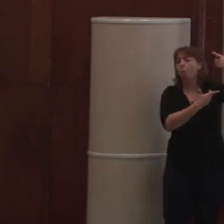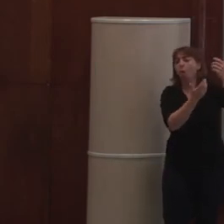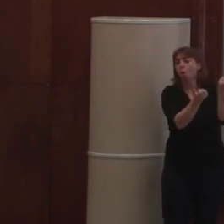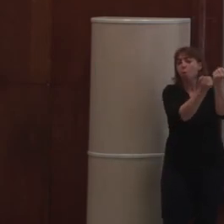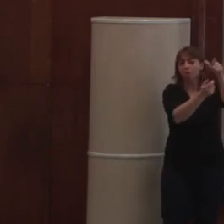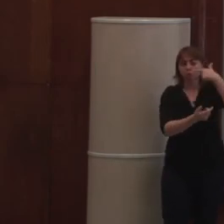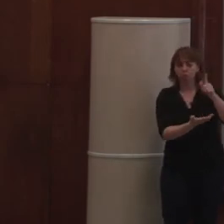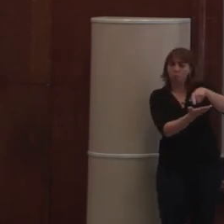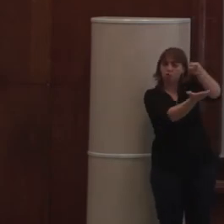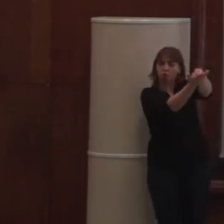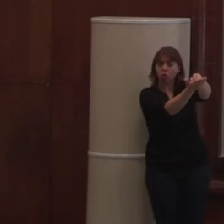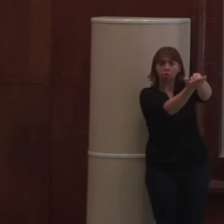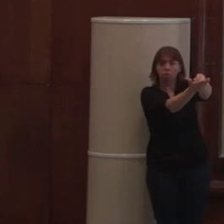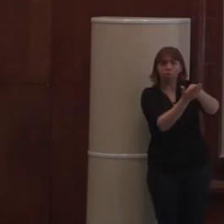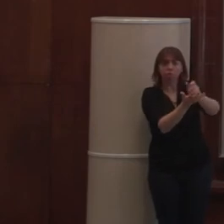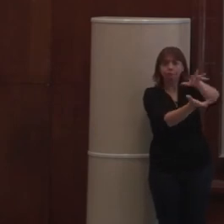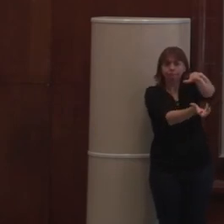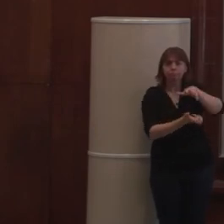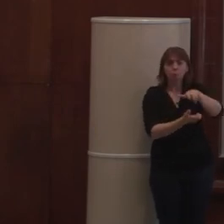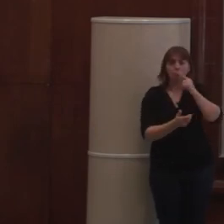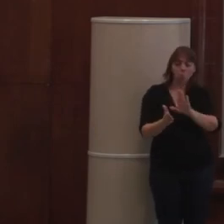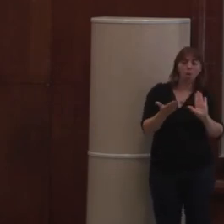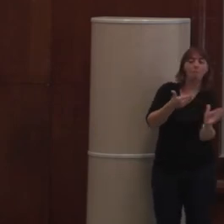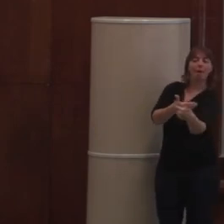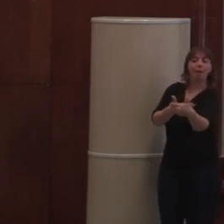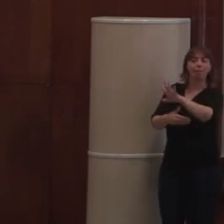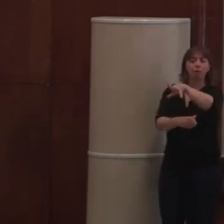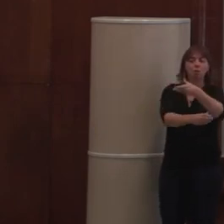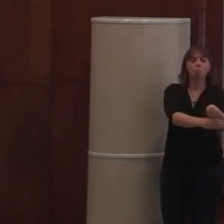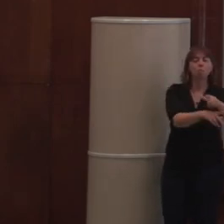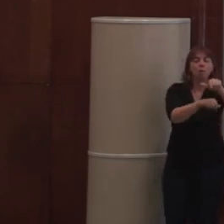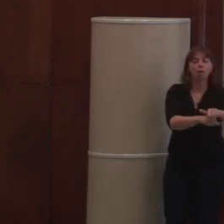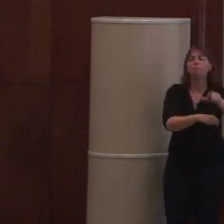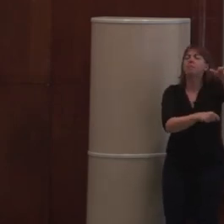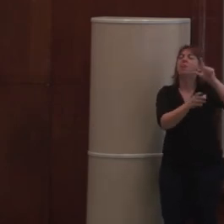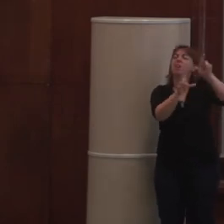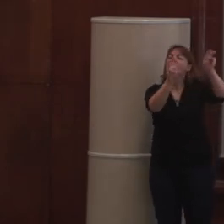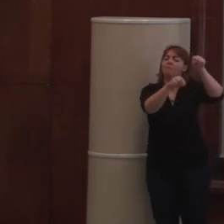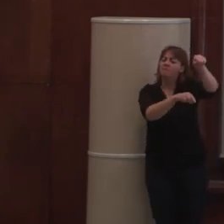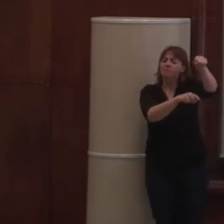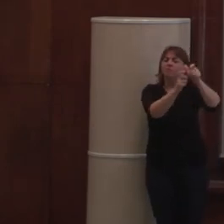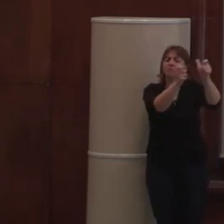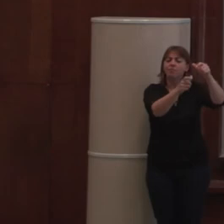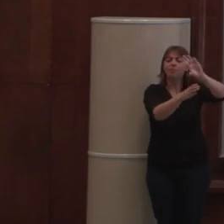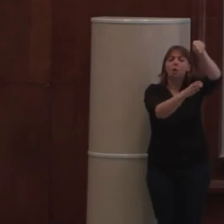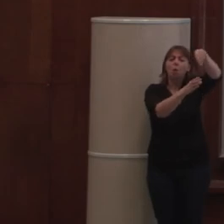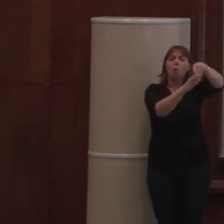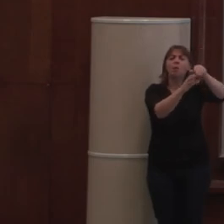payer pour avoir stocké votre back-end d'un site. Donc, ce qu'ils disent, Contentful, c'est un CMS sans